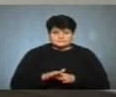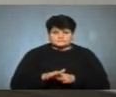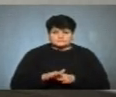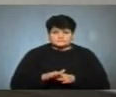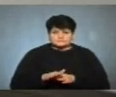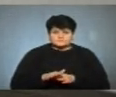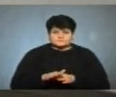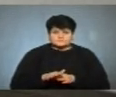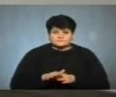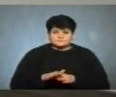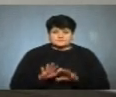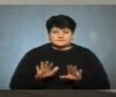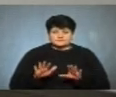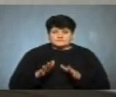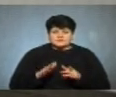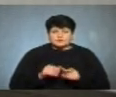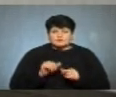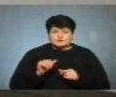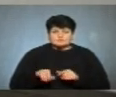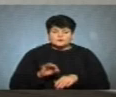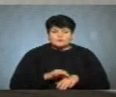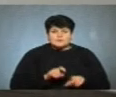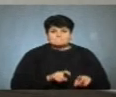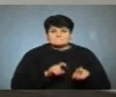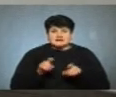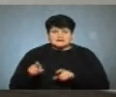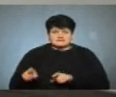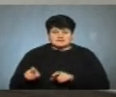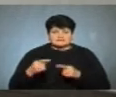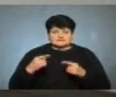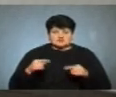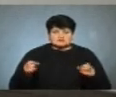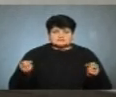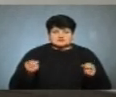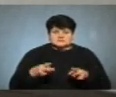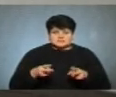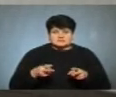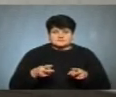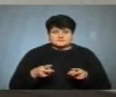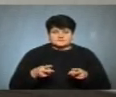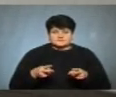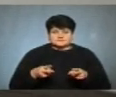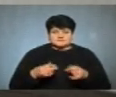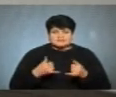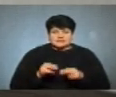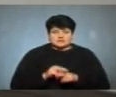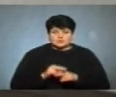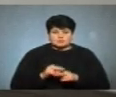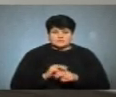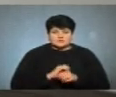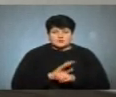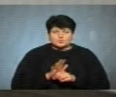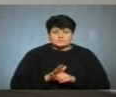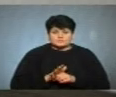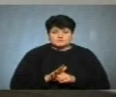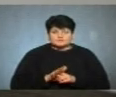випадку. Деякі хворі переведені в інші спеціалізовані для лікування ковіду.